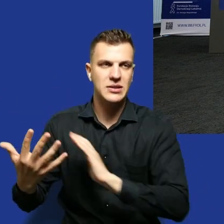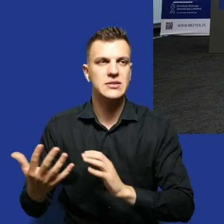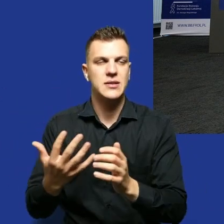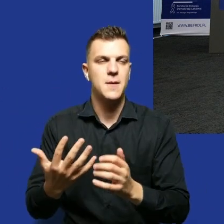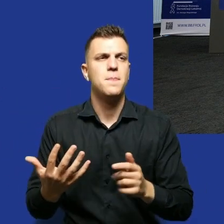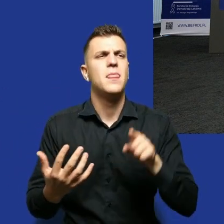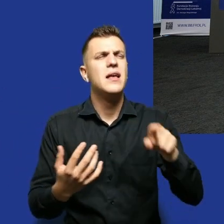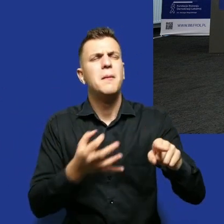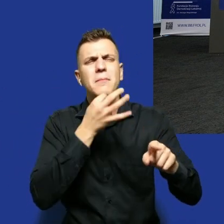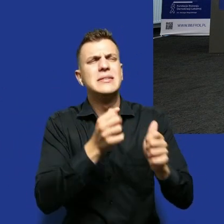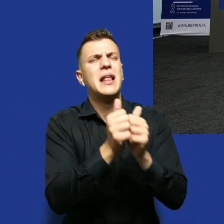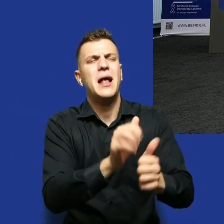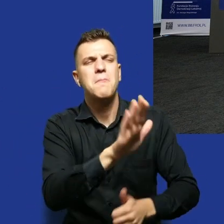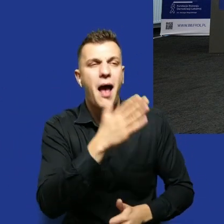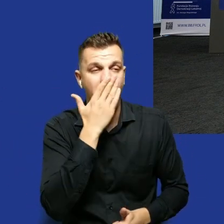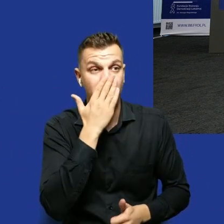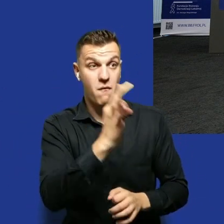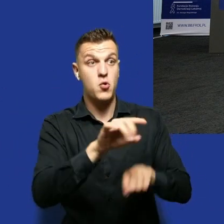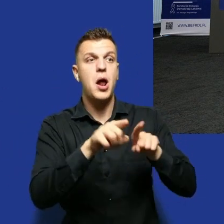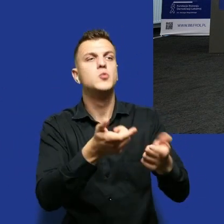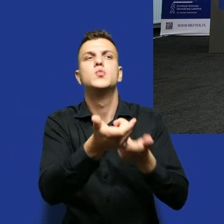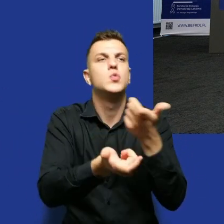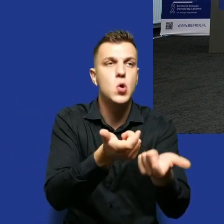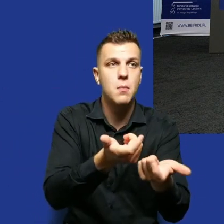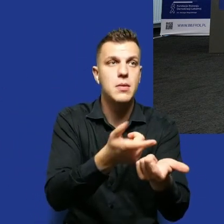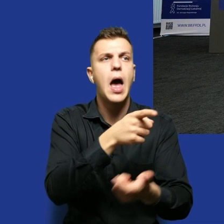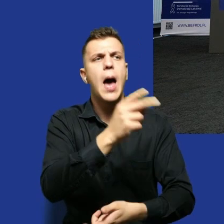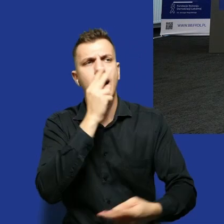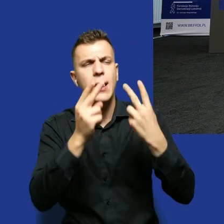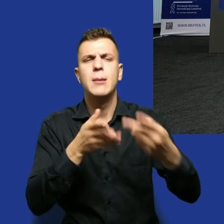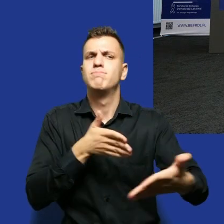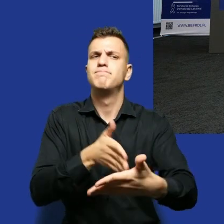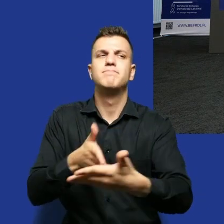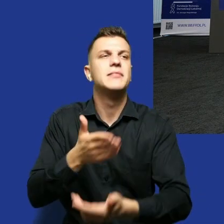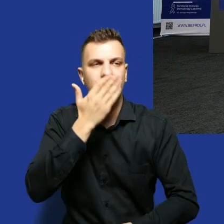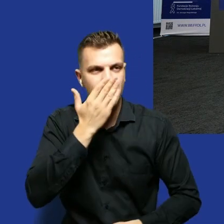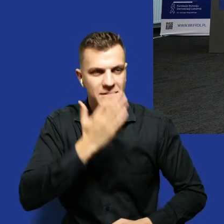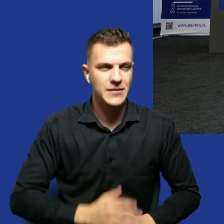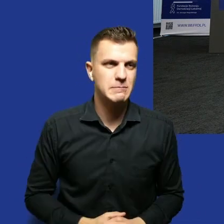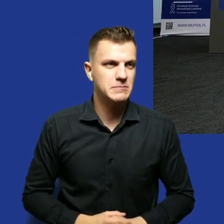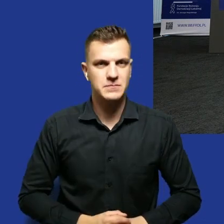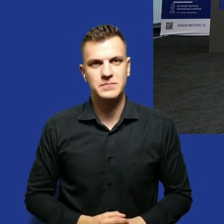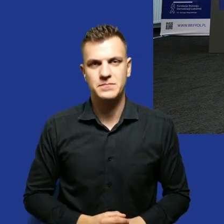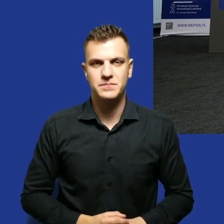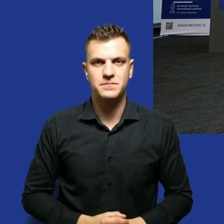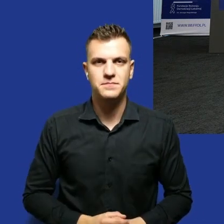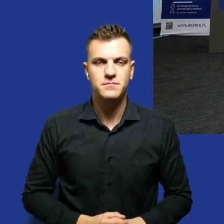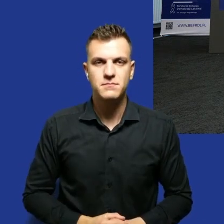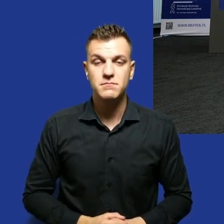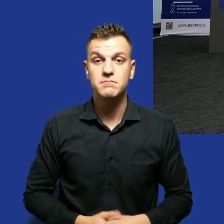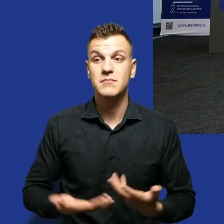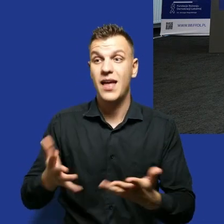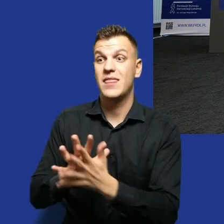organizacji, Twoja, jakie widzisz w tej chwili wyzwania? Jeżeli chodzi o działania w